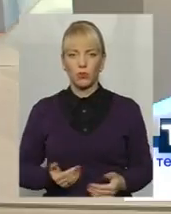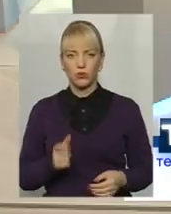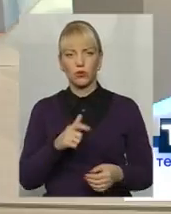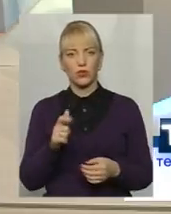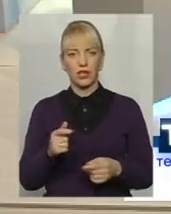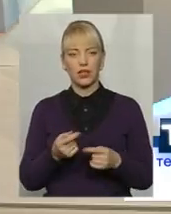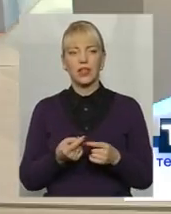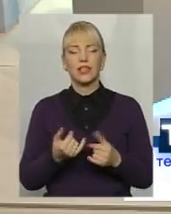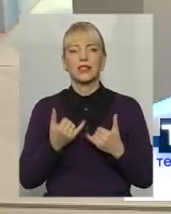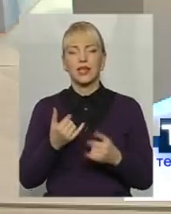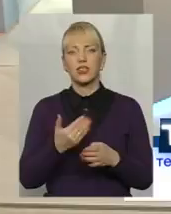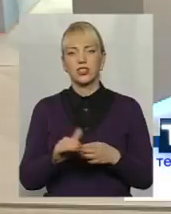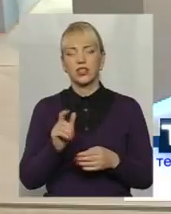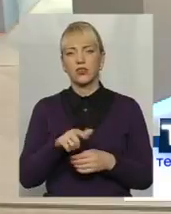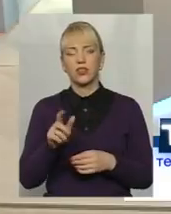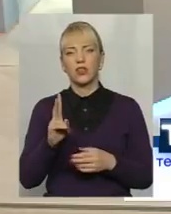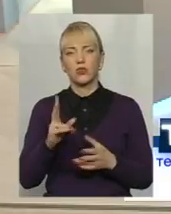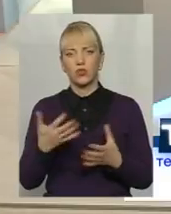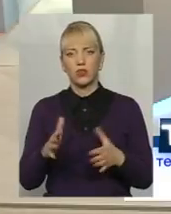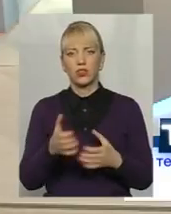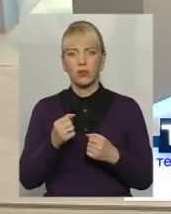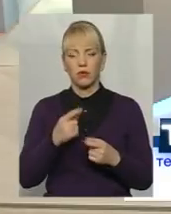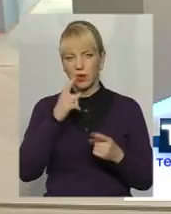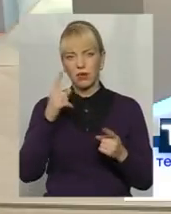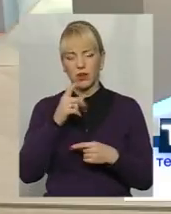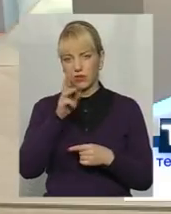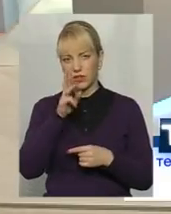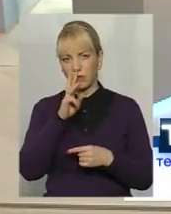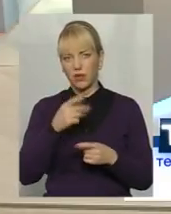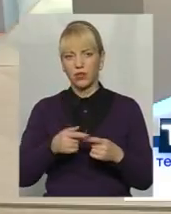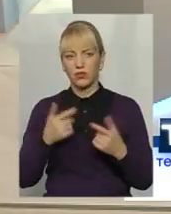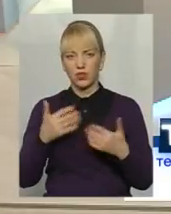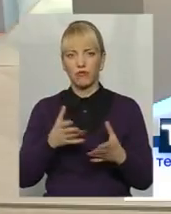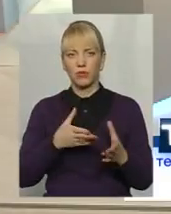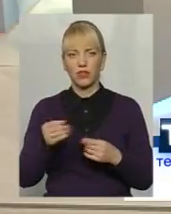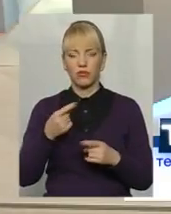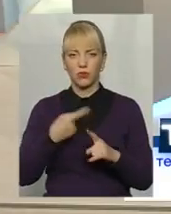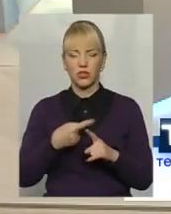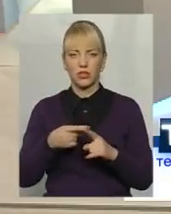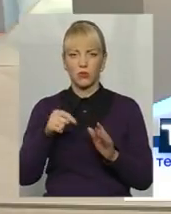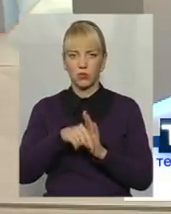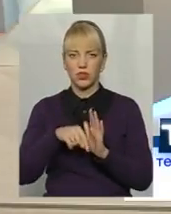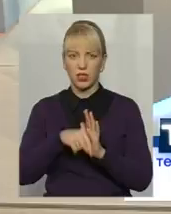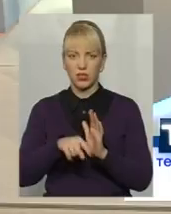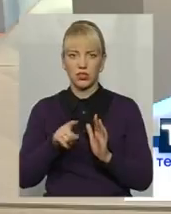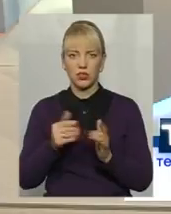Ну, звичайно, що для частини людей, яка отримала, як вже говорили, мінімальну заробітну плату, звичайно, що вплине в позитивному означенні, що збільшиться купувальна